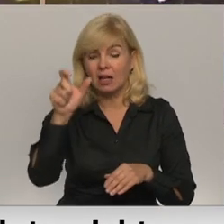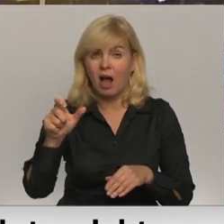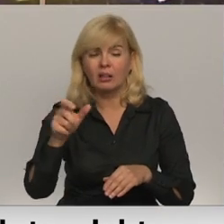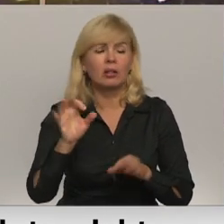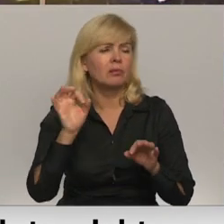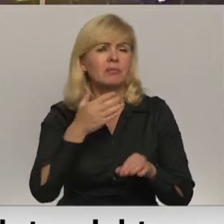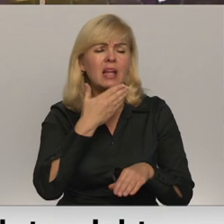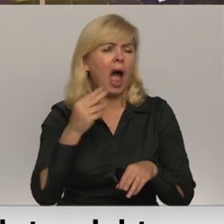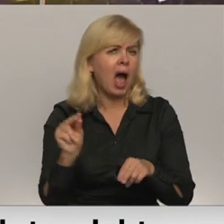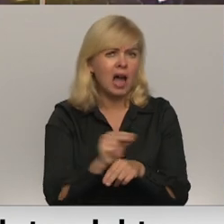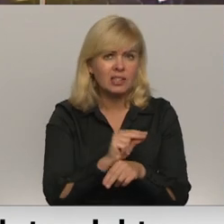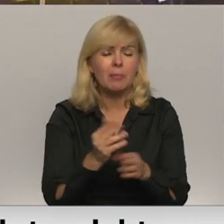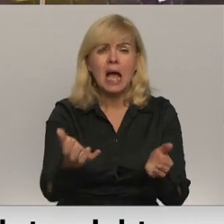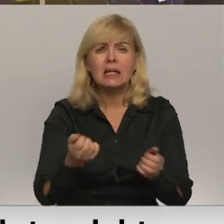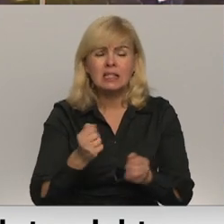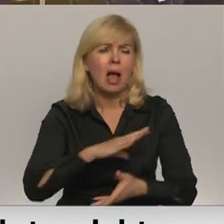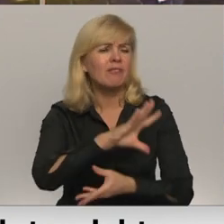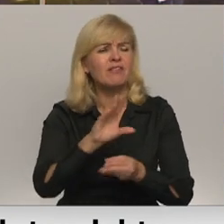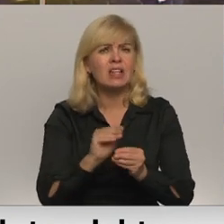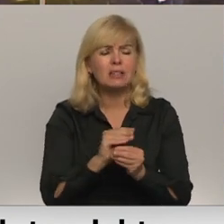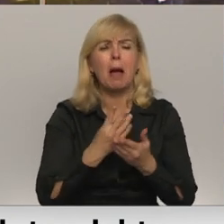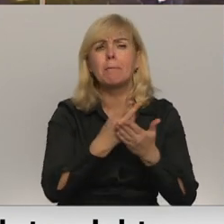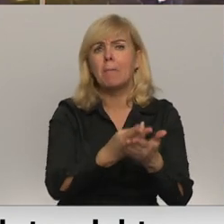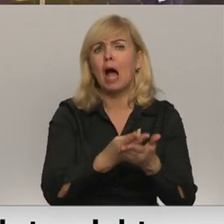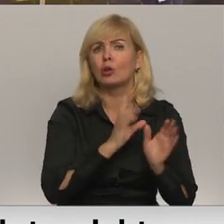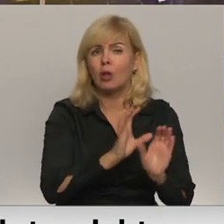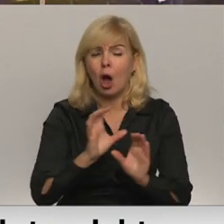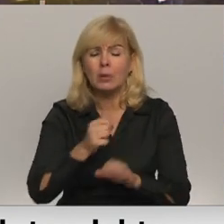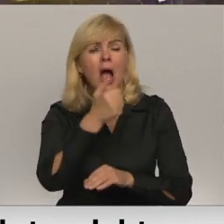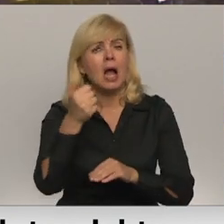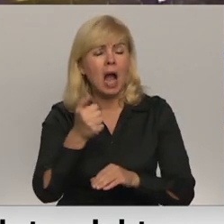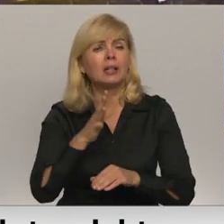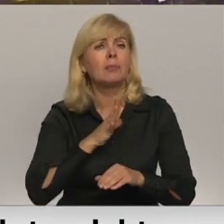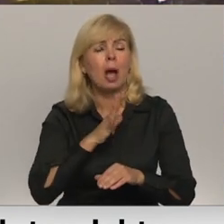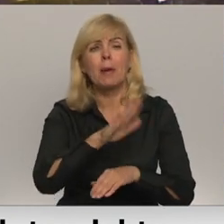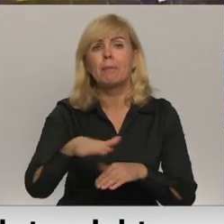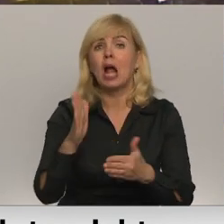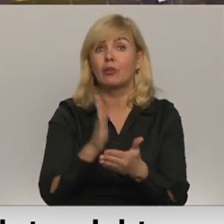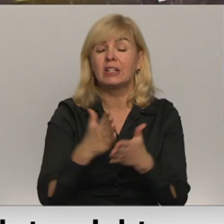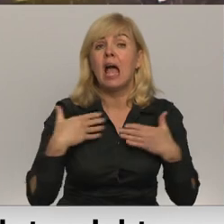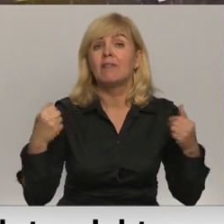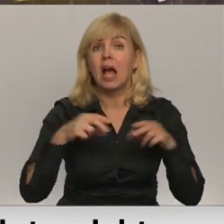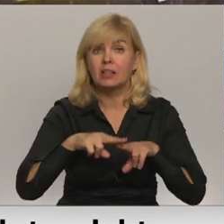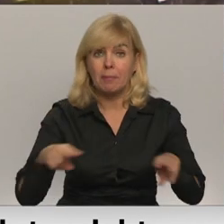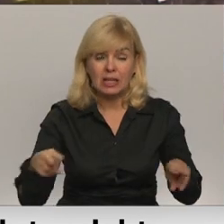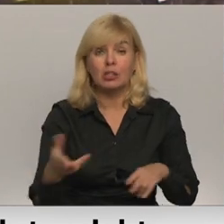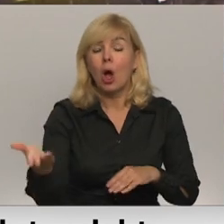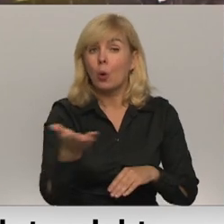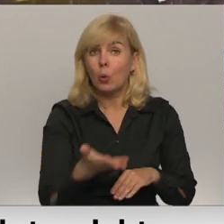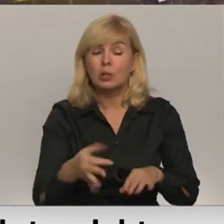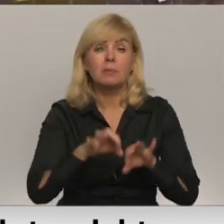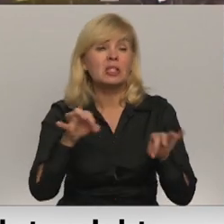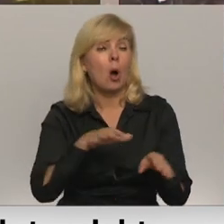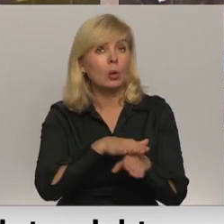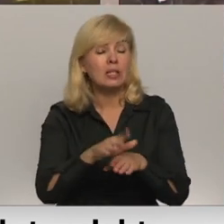pacientu saņemtu visaptverošu palietību aprūpi, līdzīgi kā tas gadiem tiek darīts bērnu vidū, Veselības ministrija arī kurzemē sāka